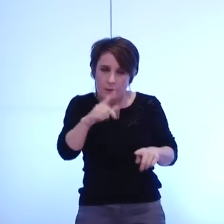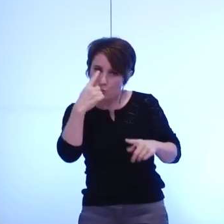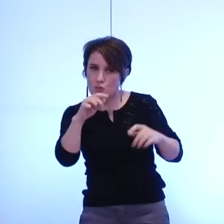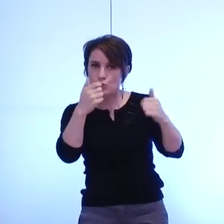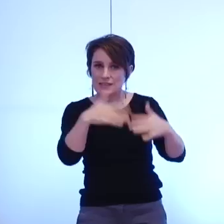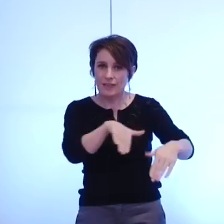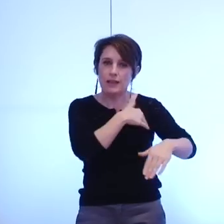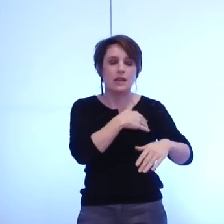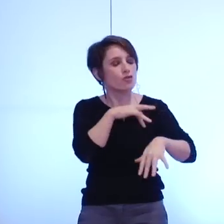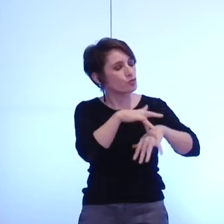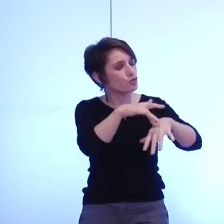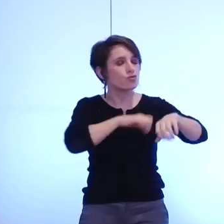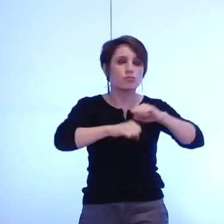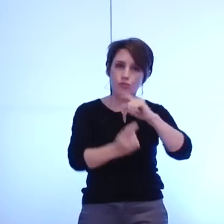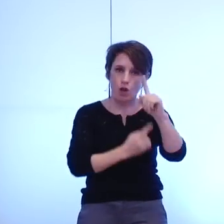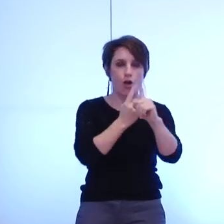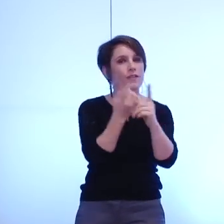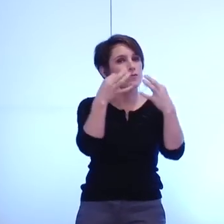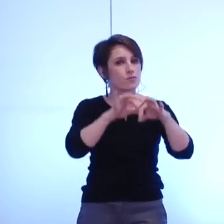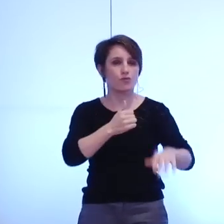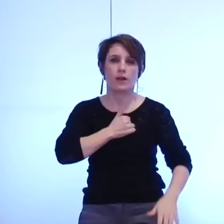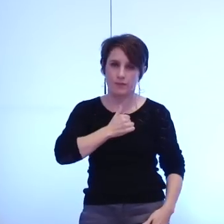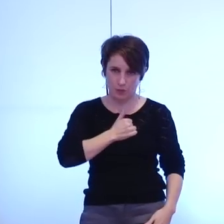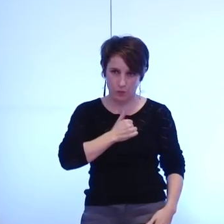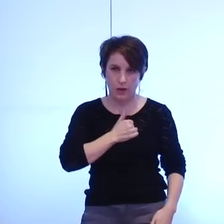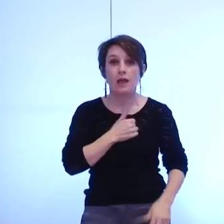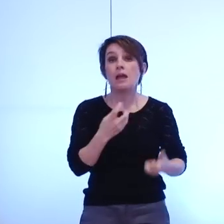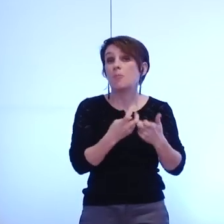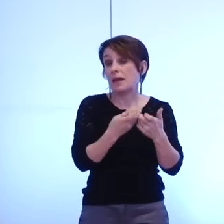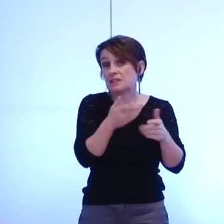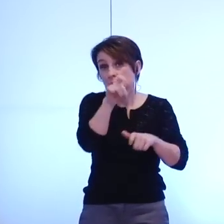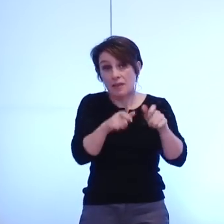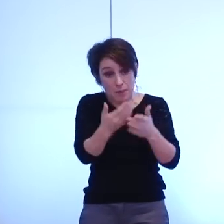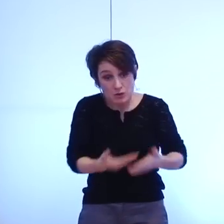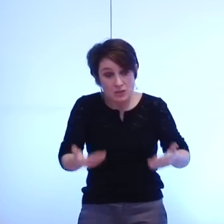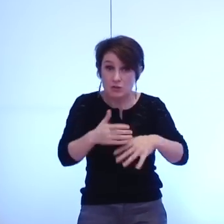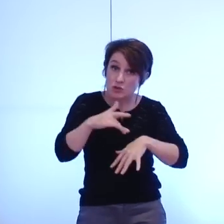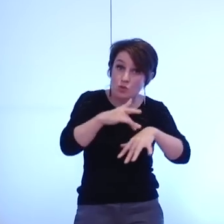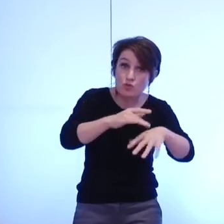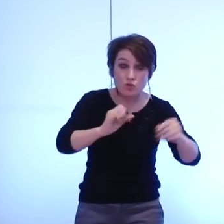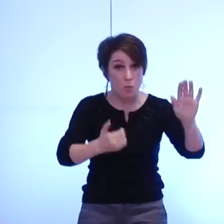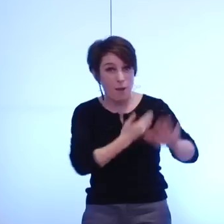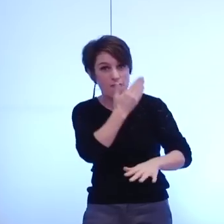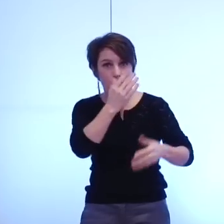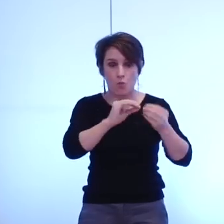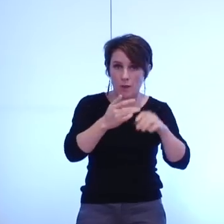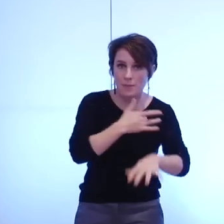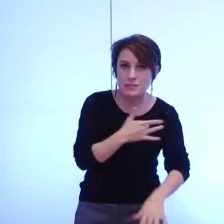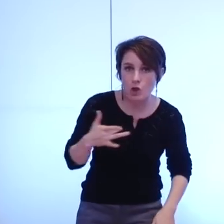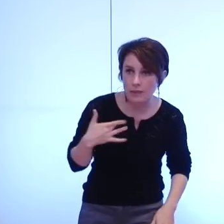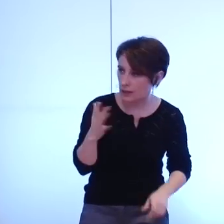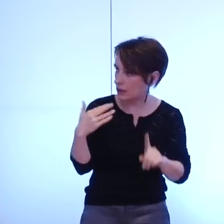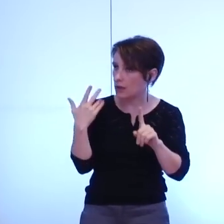concernant par exemple des problèmes de santé avec des cas qui se sont déroulés il y a quelques années qui pour leur permettre